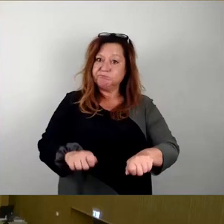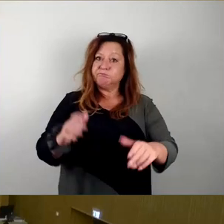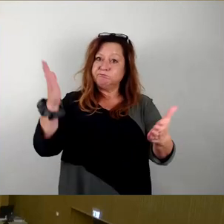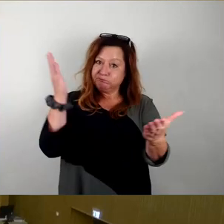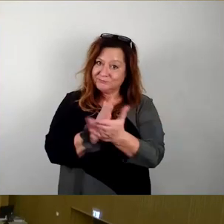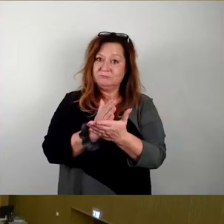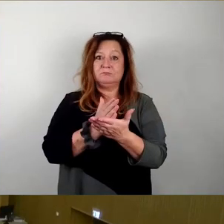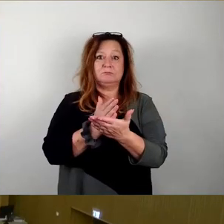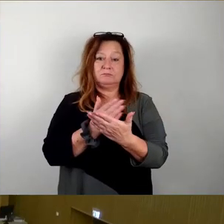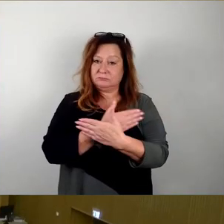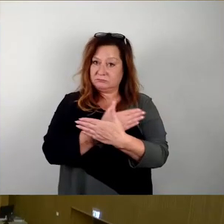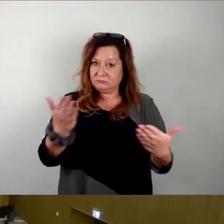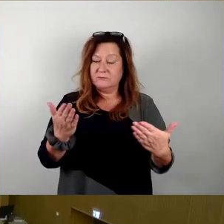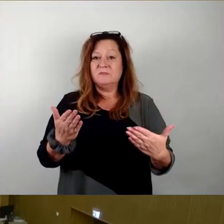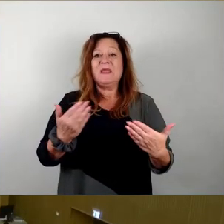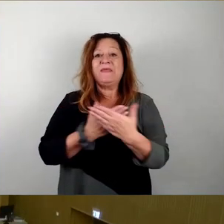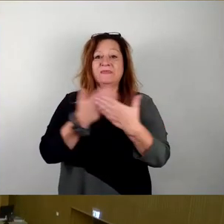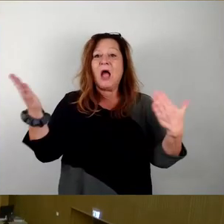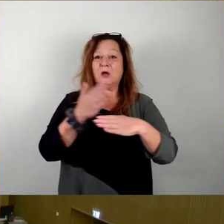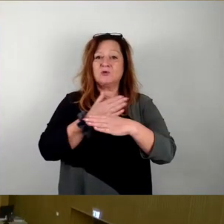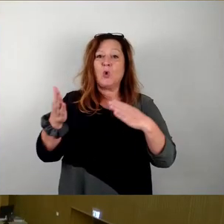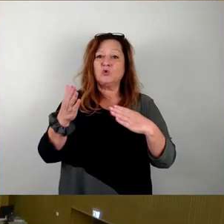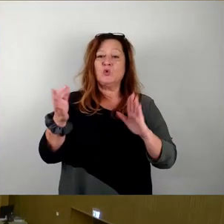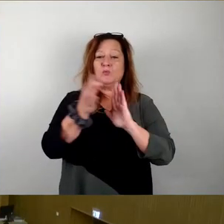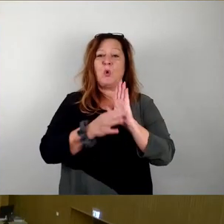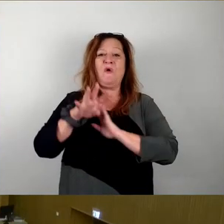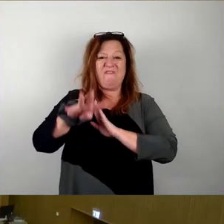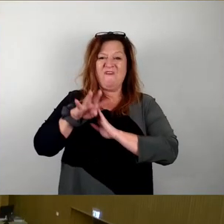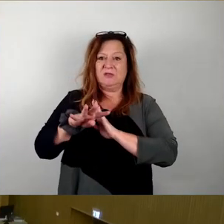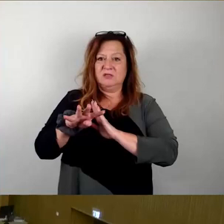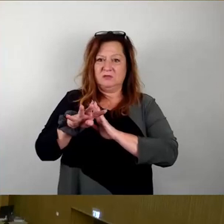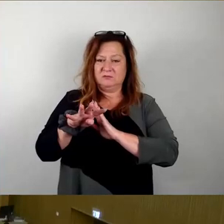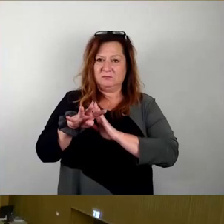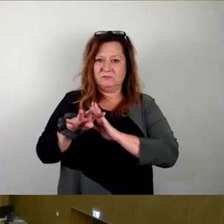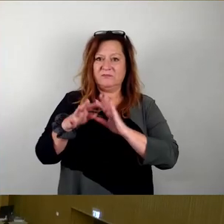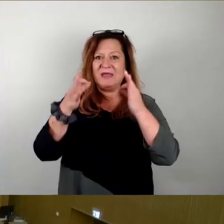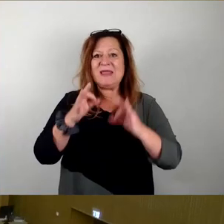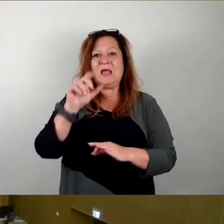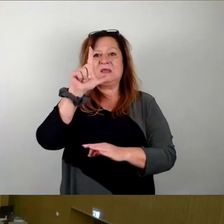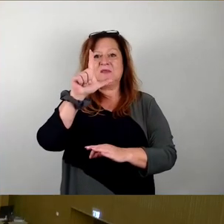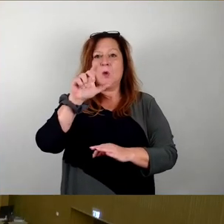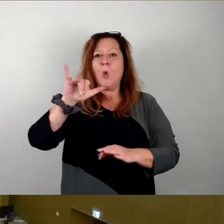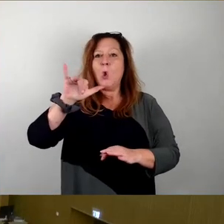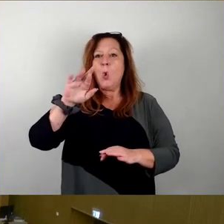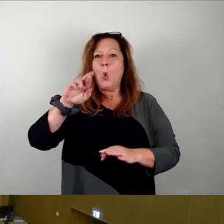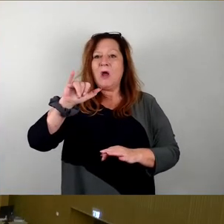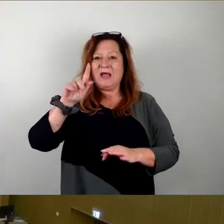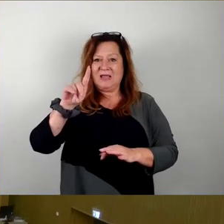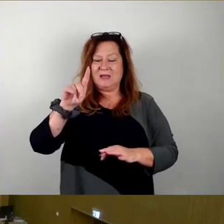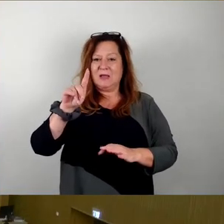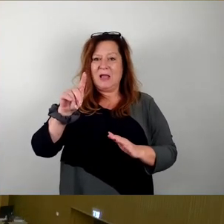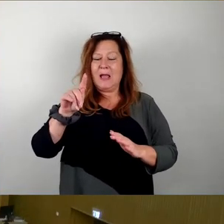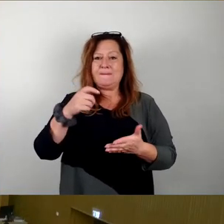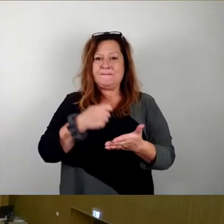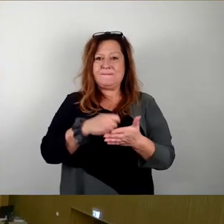... aufgerufen, Tagesordnungspunkt 14 und wir sind beim Lyrikpreis und haben mal bei Herrn Aschenbach